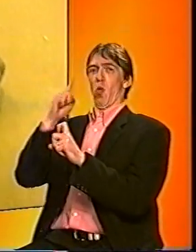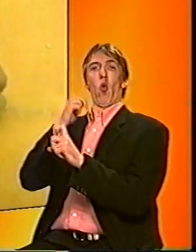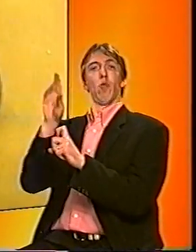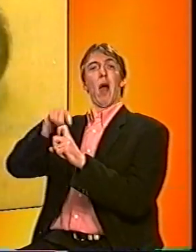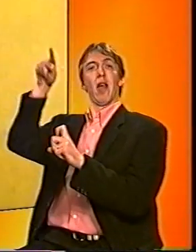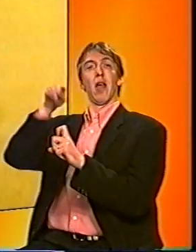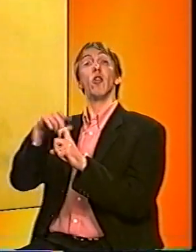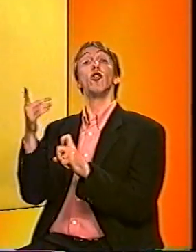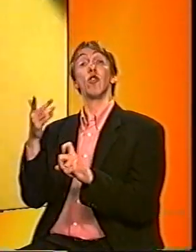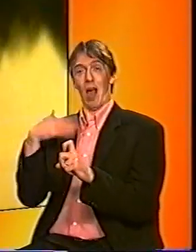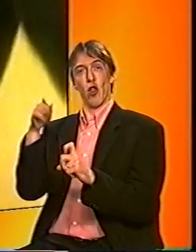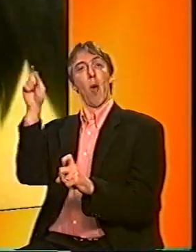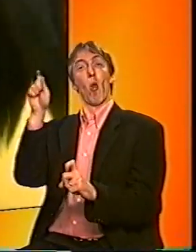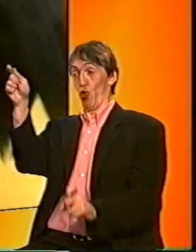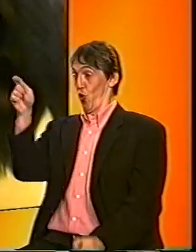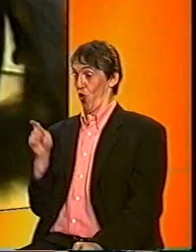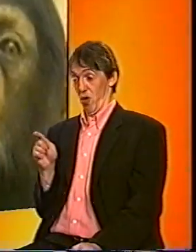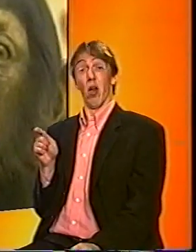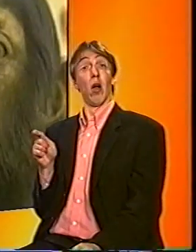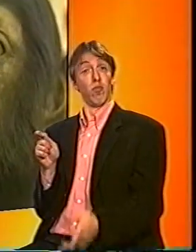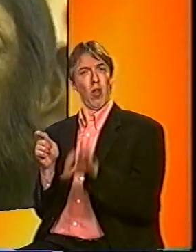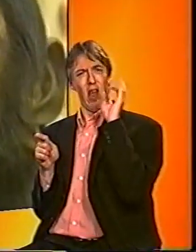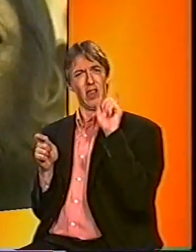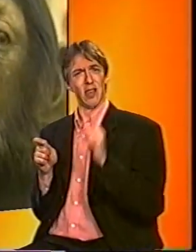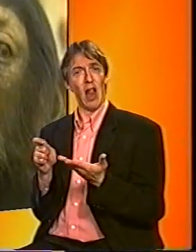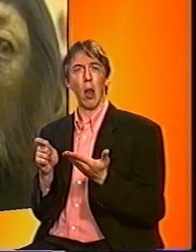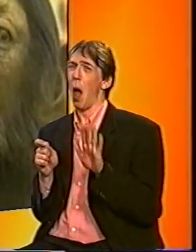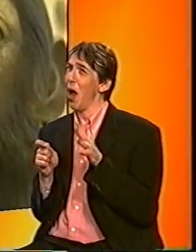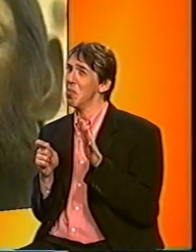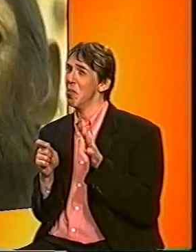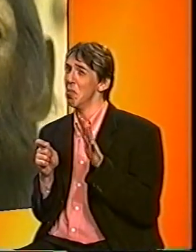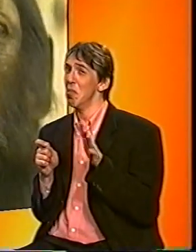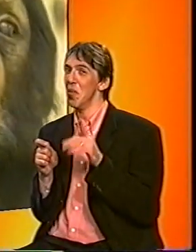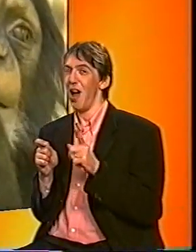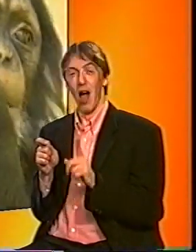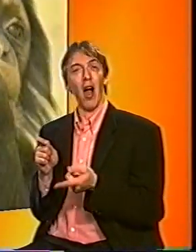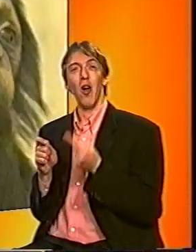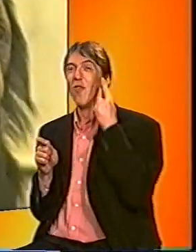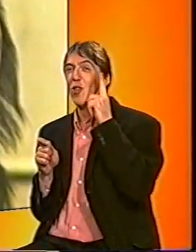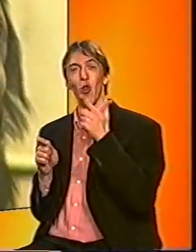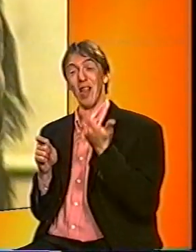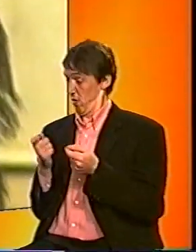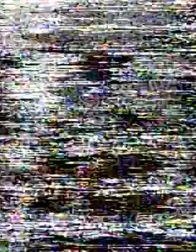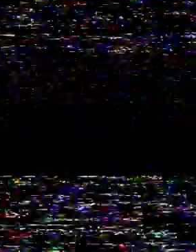Ayumu krijgt een muntje. Jawel, een snelle leerling. Alhoewel, hij snapt nog niet wat hij daarmee moet doen. gezellig zijn. Alsjeblieft vermoen is